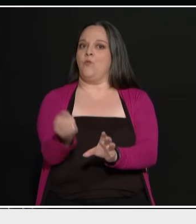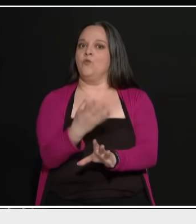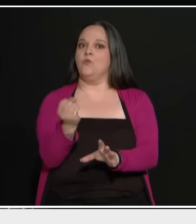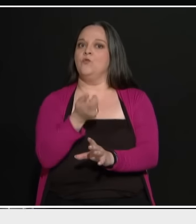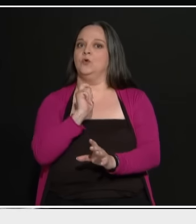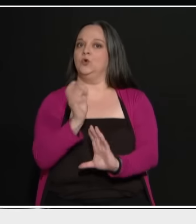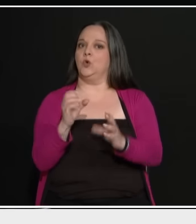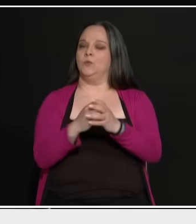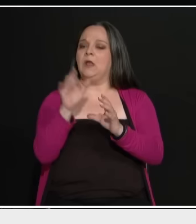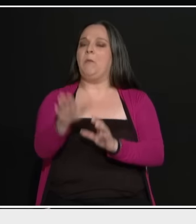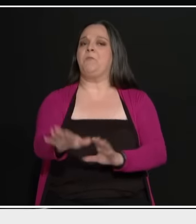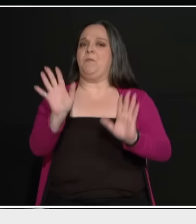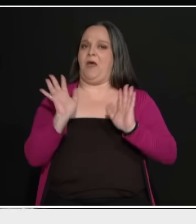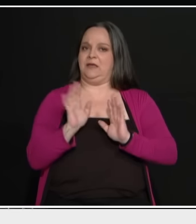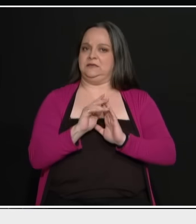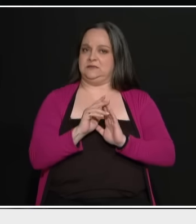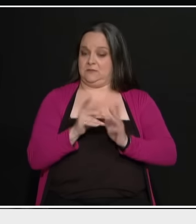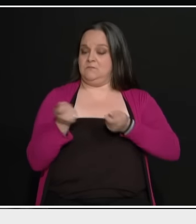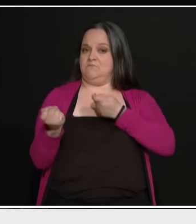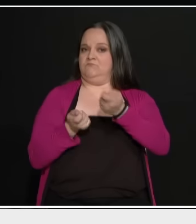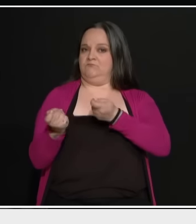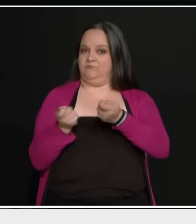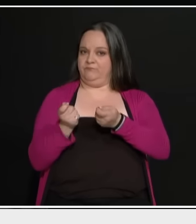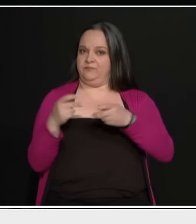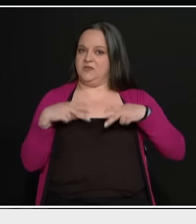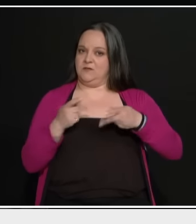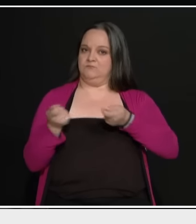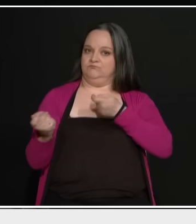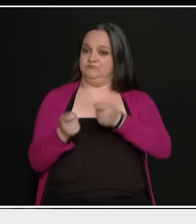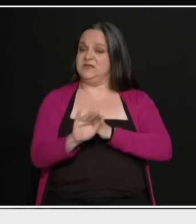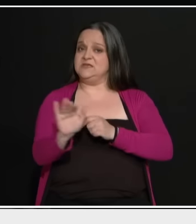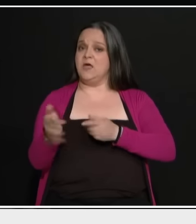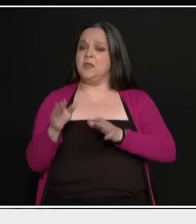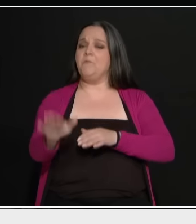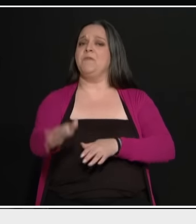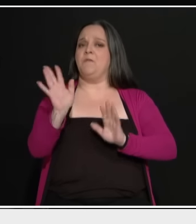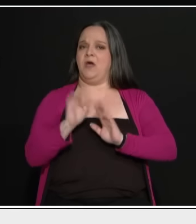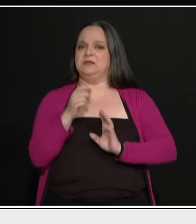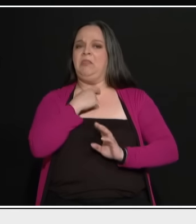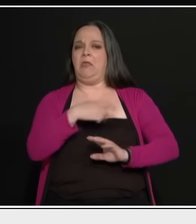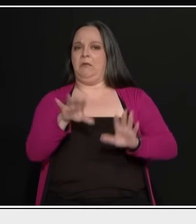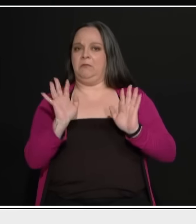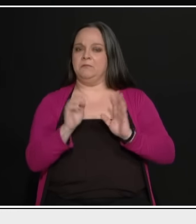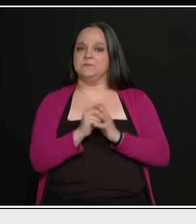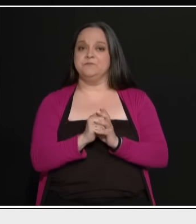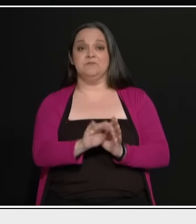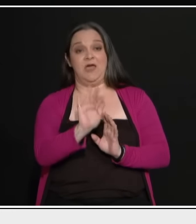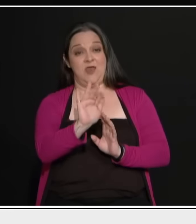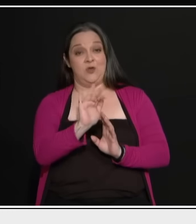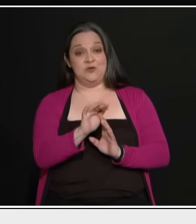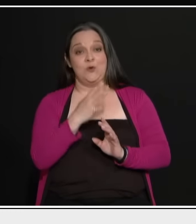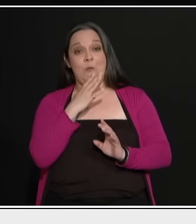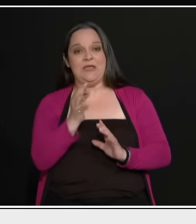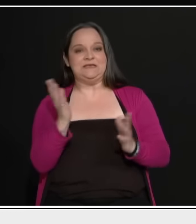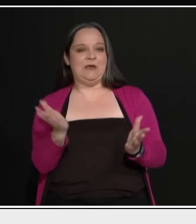δηλαδή εκφορεύεται από το Μητσοτακέικο. Αυτοί ζητούν να μην πας. Να ρωτήσω τώρα για να κάνω το δικηγόρο του